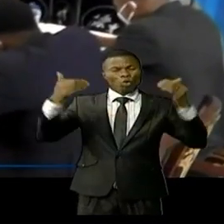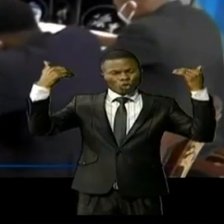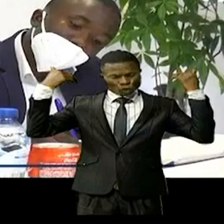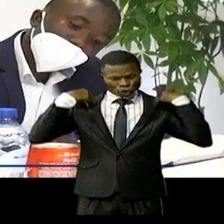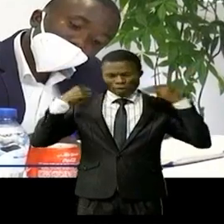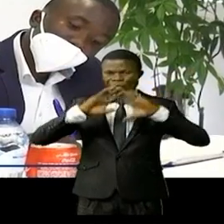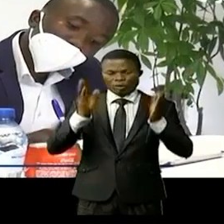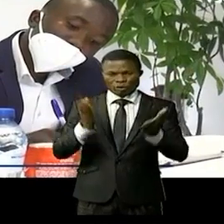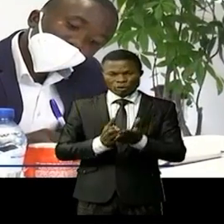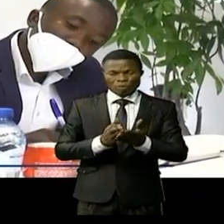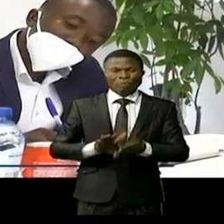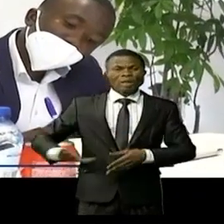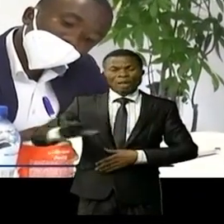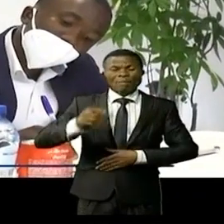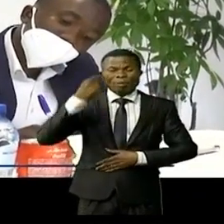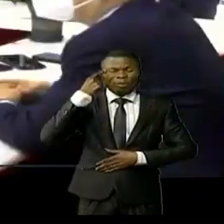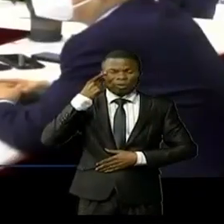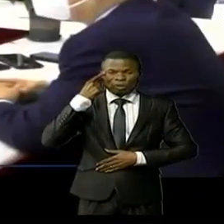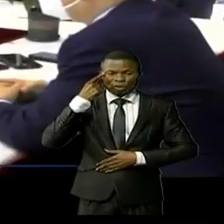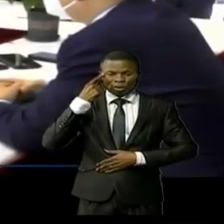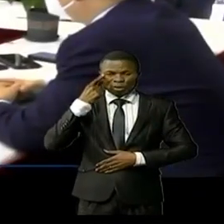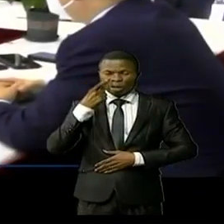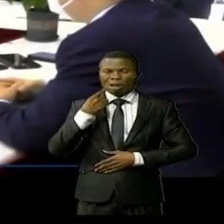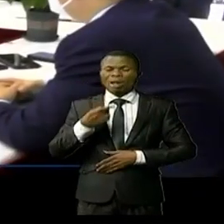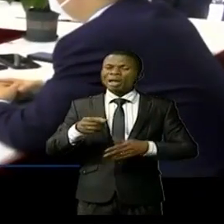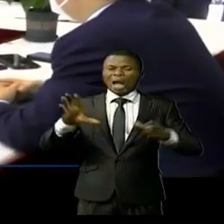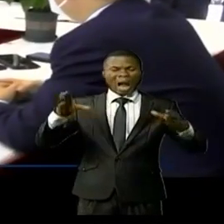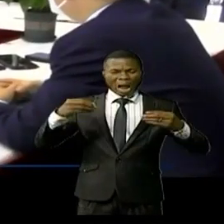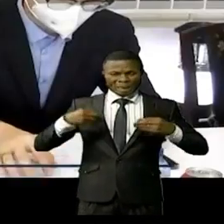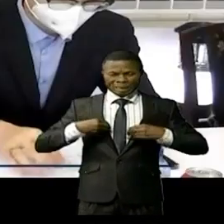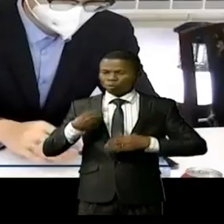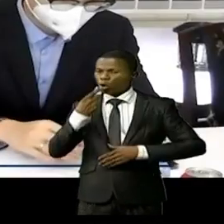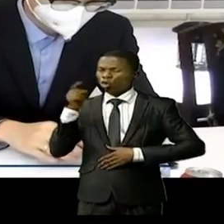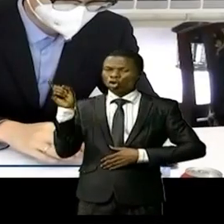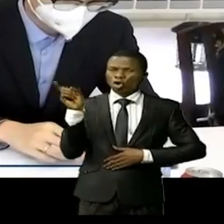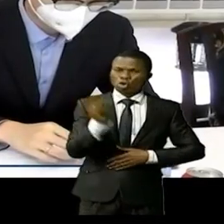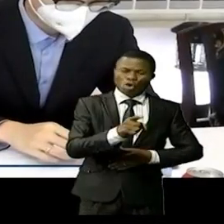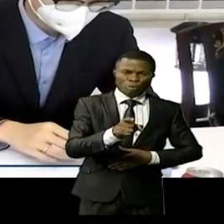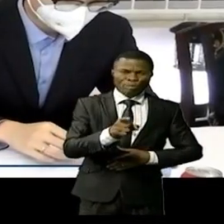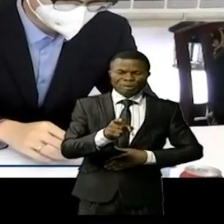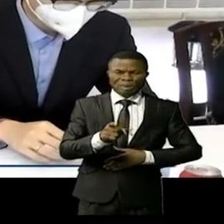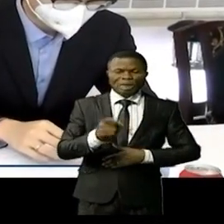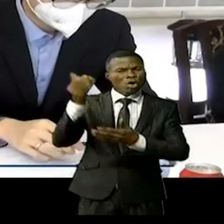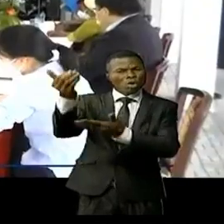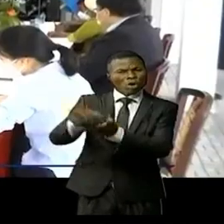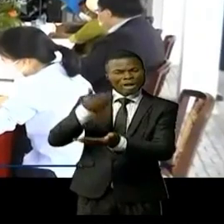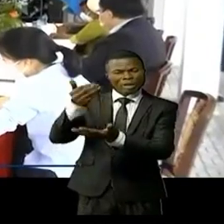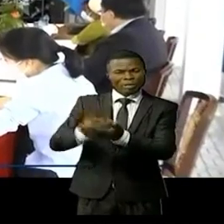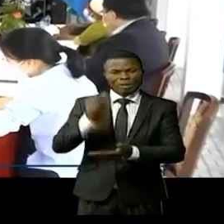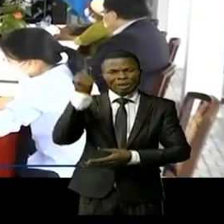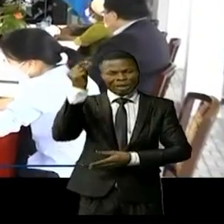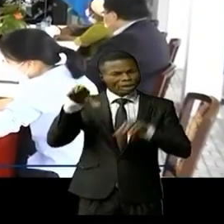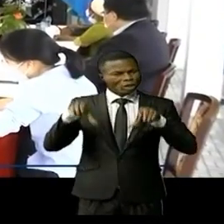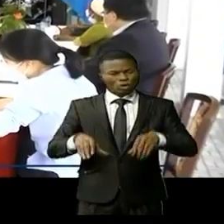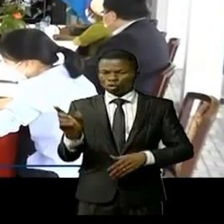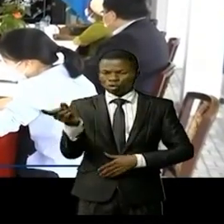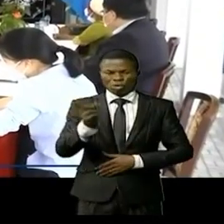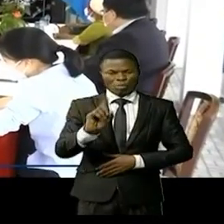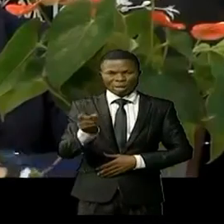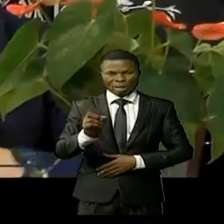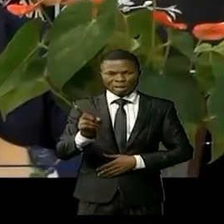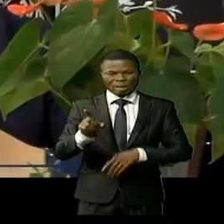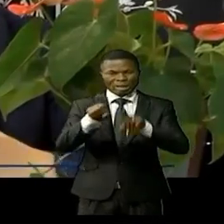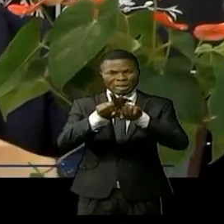faire la Chine ne peut jamais se permettre la latitude de trafiquer moins encore d'abuser des ressources naturelles